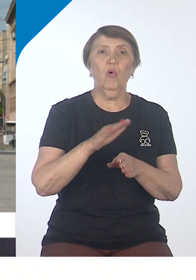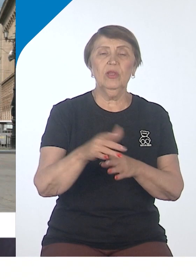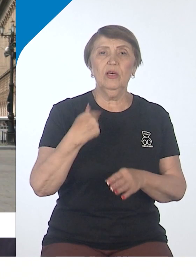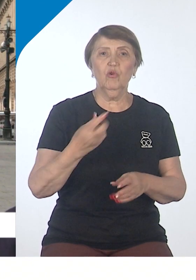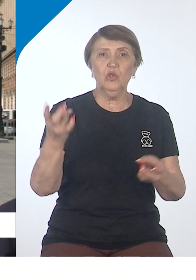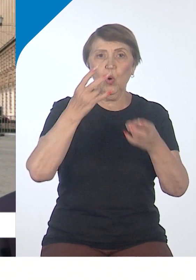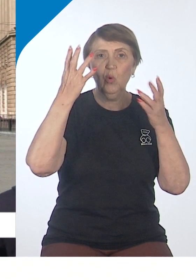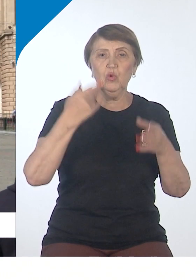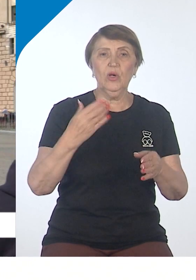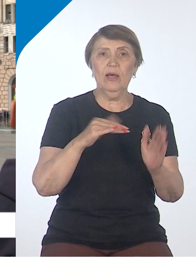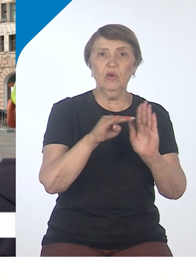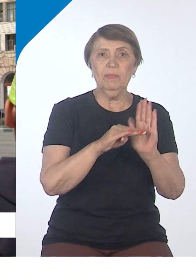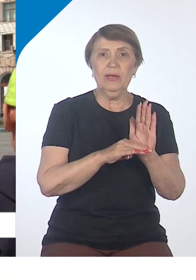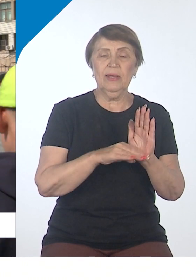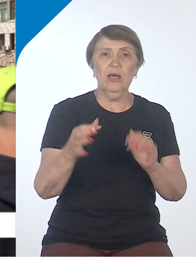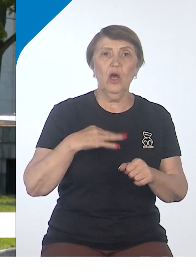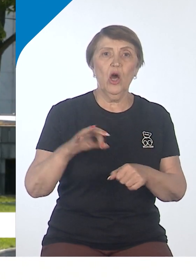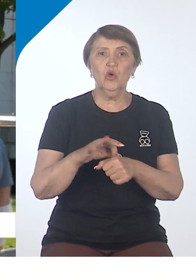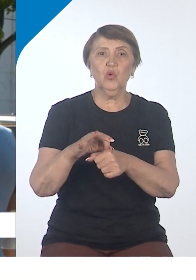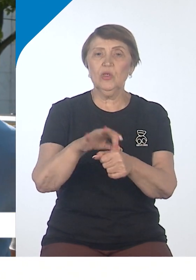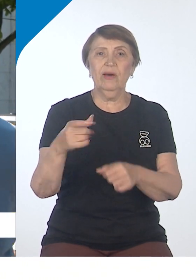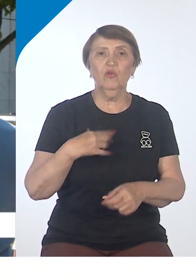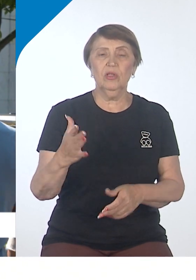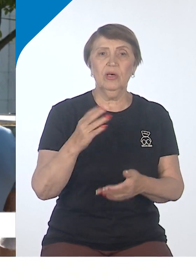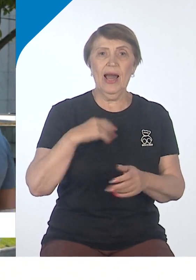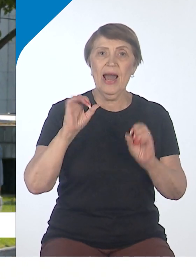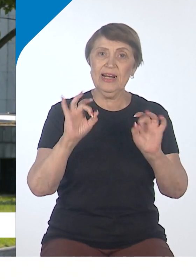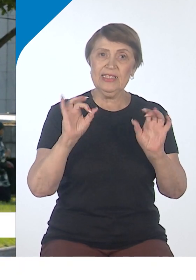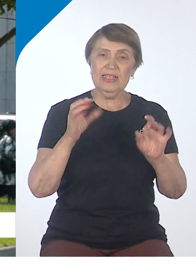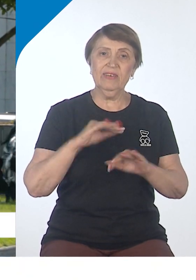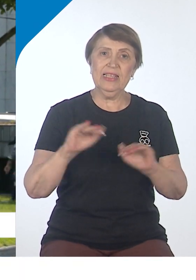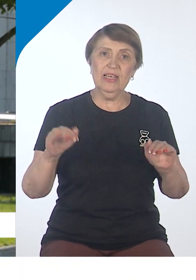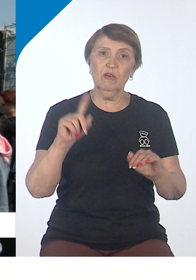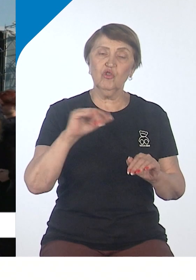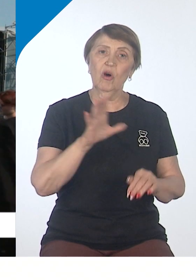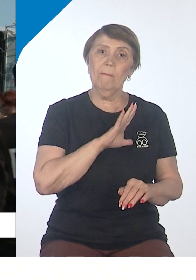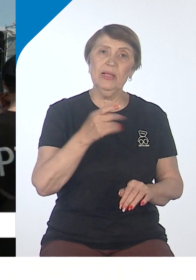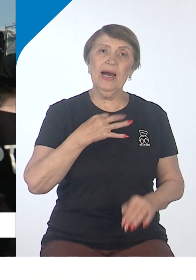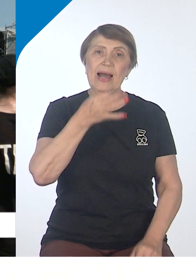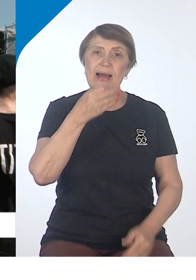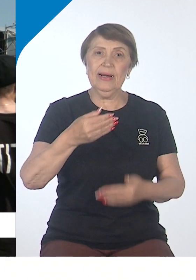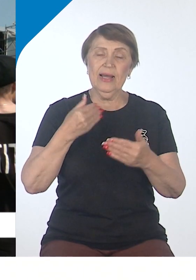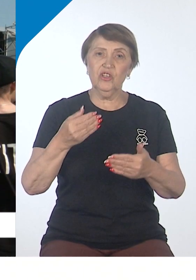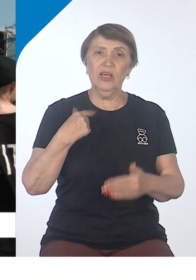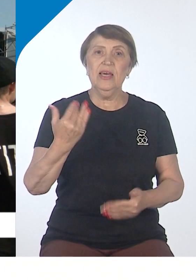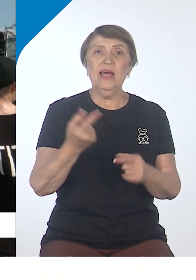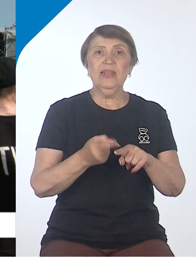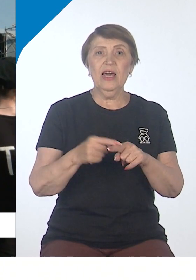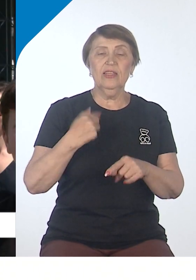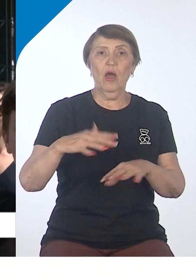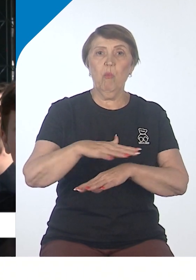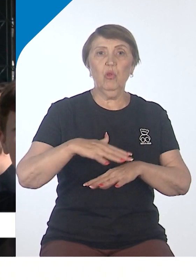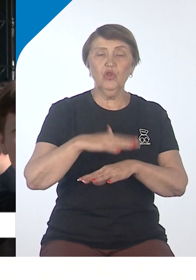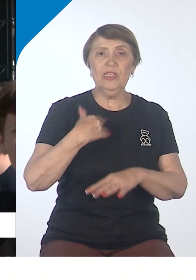знаковым местам Хабаровска. Экскурсовод Валентин Вакуленко рассказывает детям, что было раньше на месте нынешней площади Ленина. В том